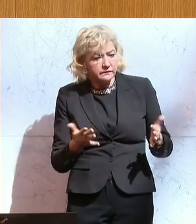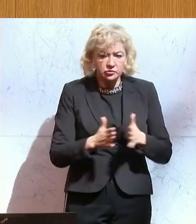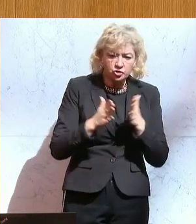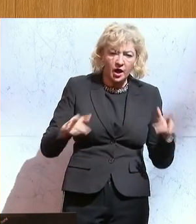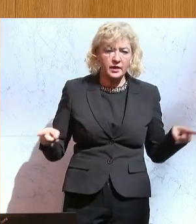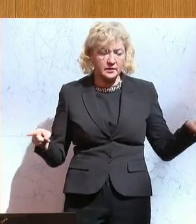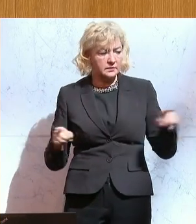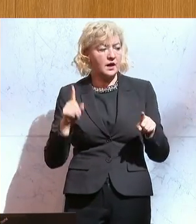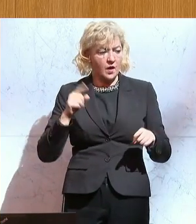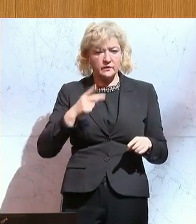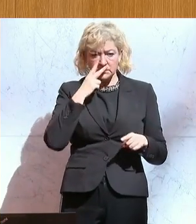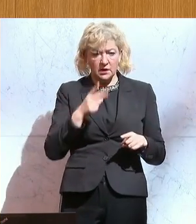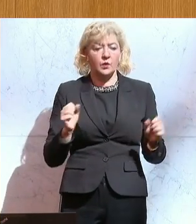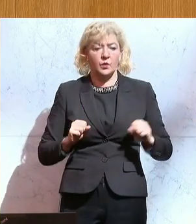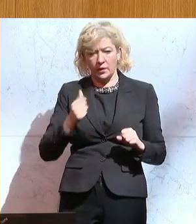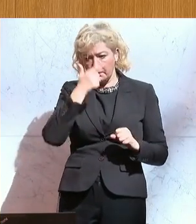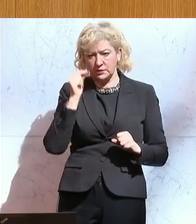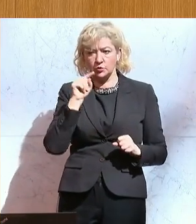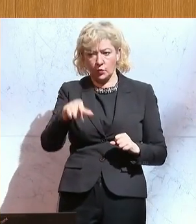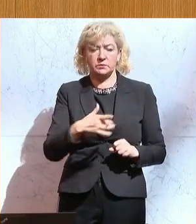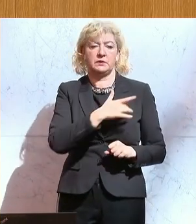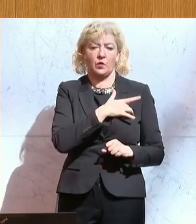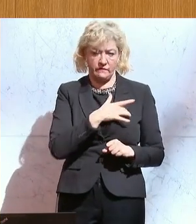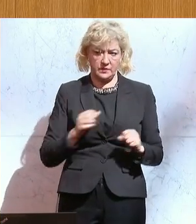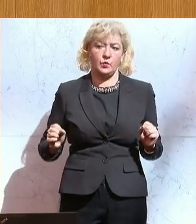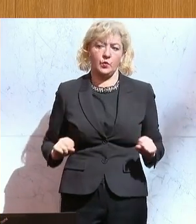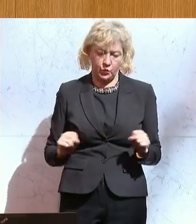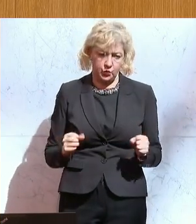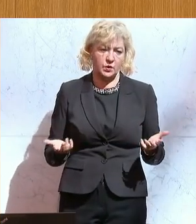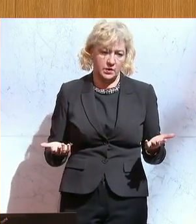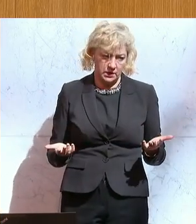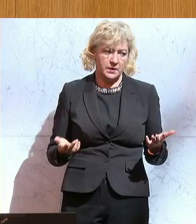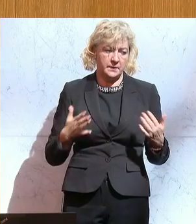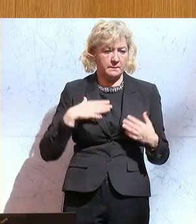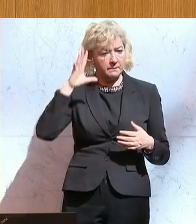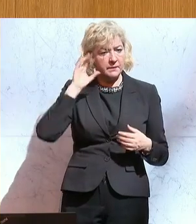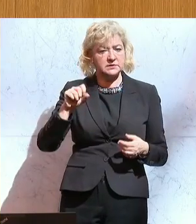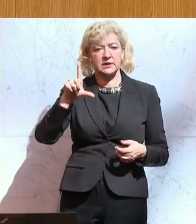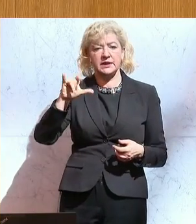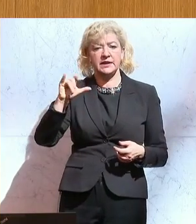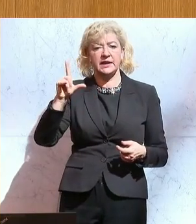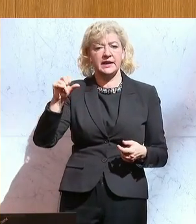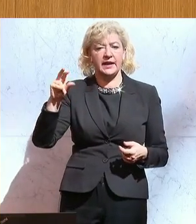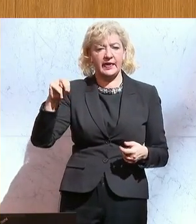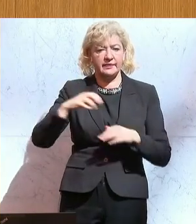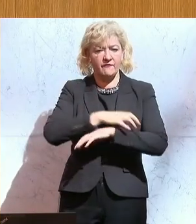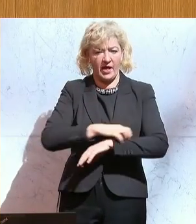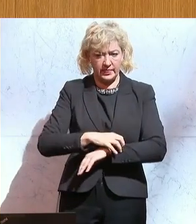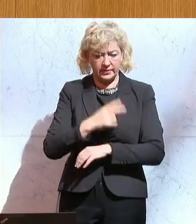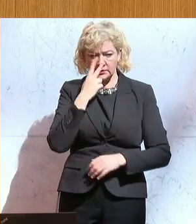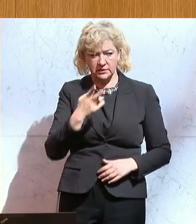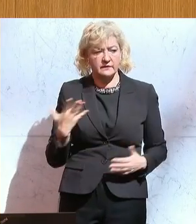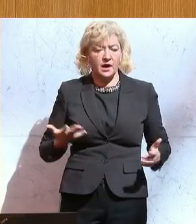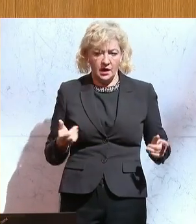ist und in weiterer Folge habe ich auch gesehen, wie sehr die Menschen dort vor Ort betroffen gewesen sind. Und gerade in meinem Bezirk Lillenfeld habe ich auch gesehen, wie viel